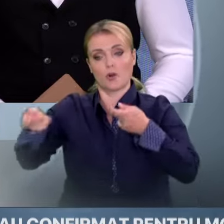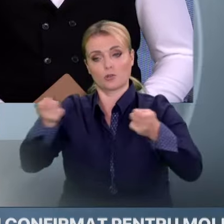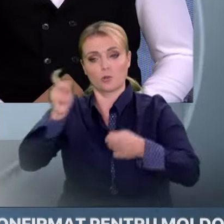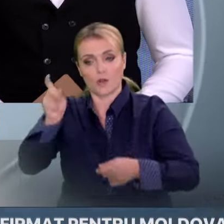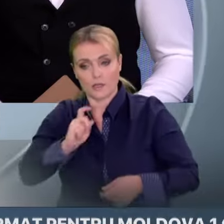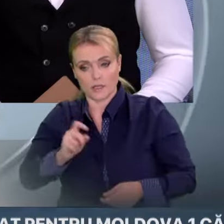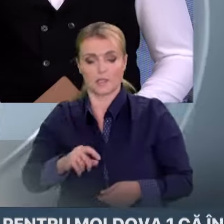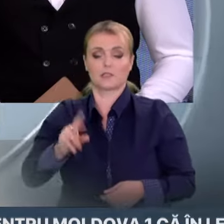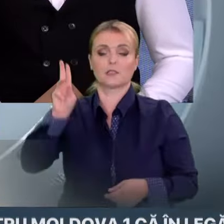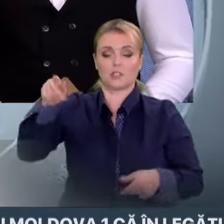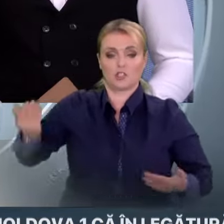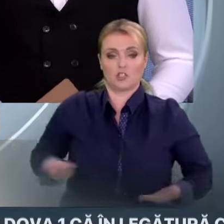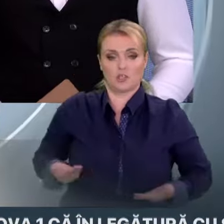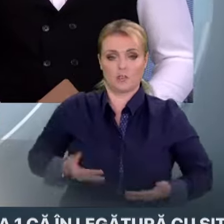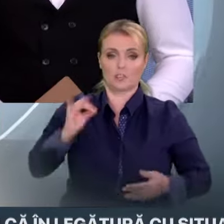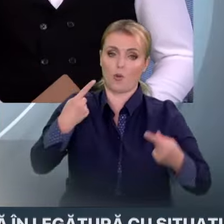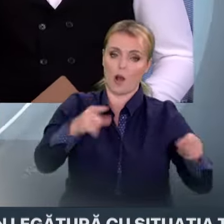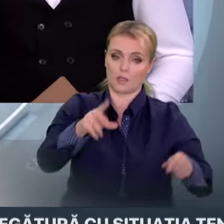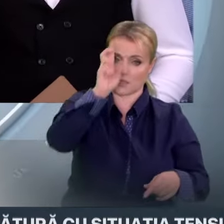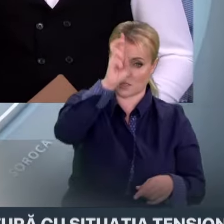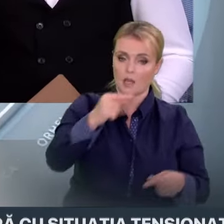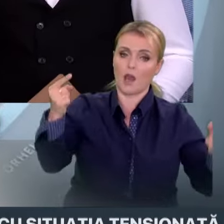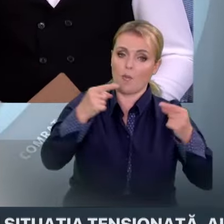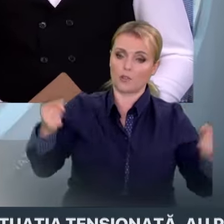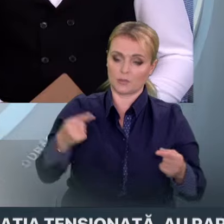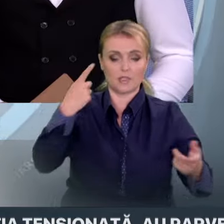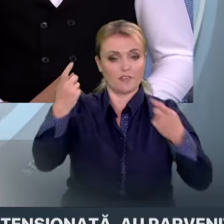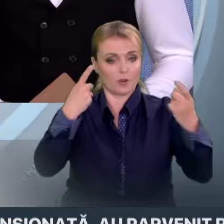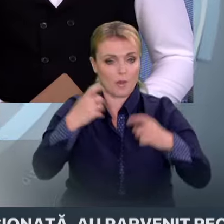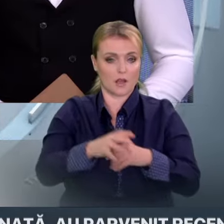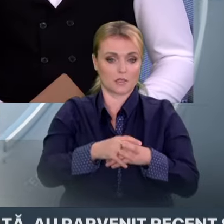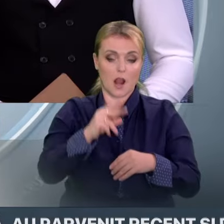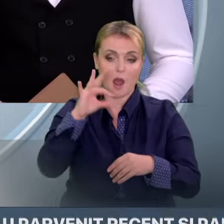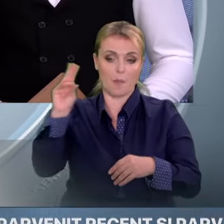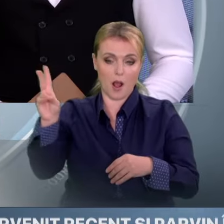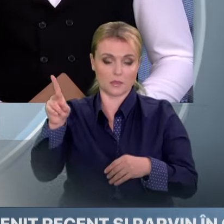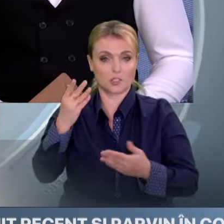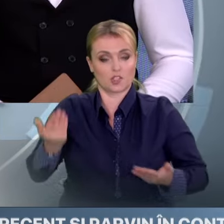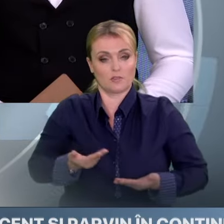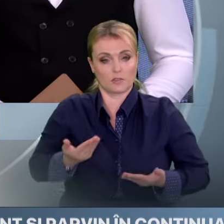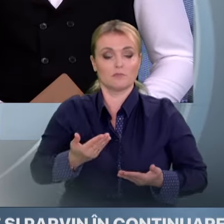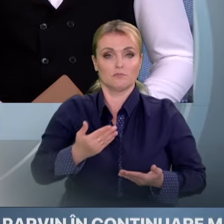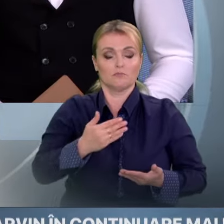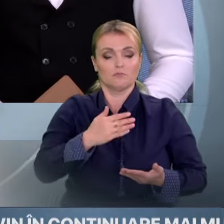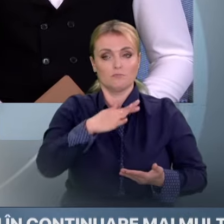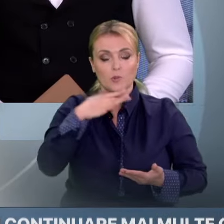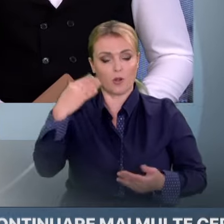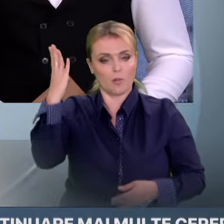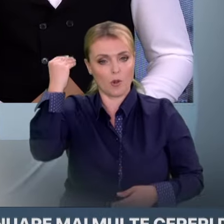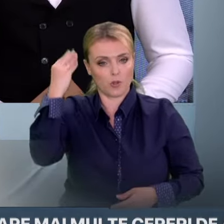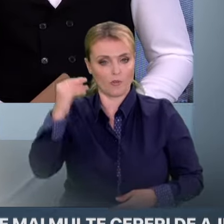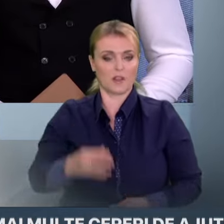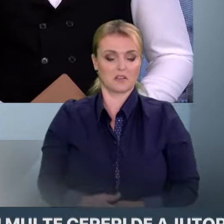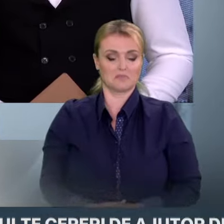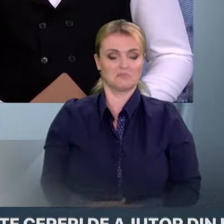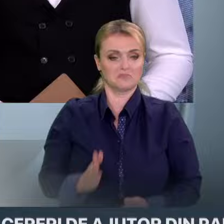cu autoritățile altor state. Potrivit unor date estimative, în Liban se află câteva zeci de persoane care dețin